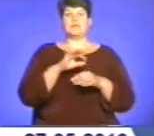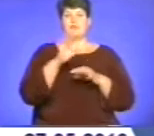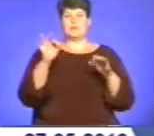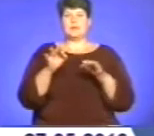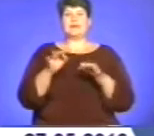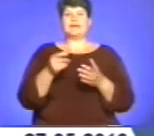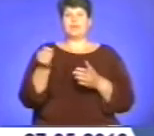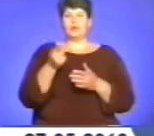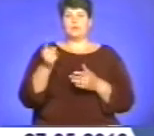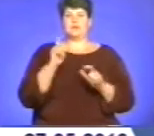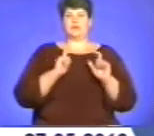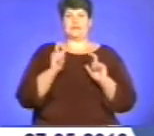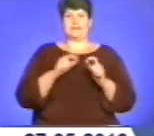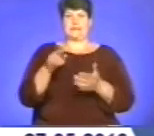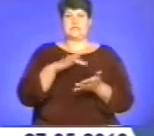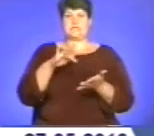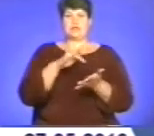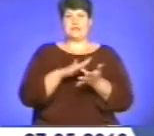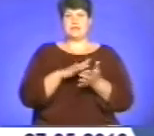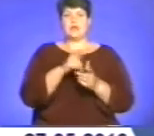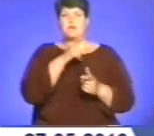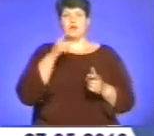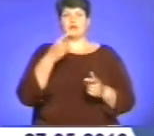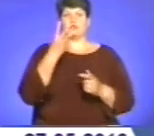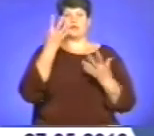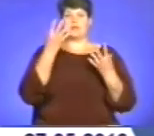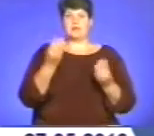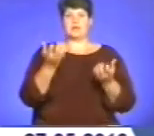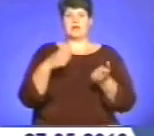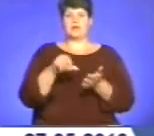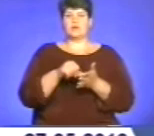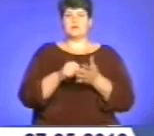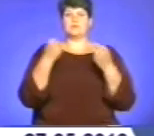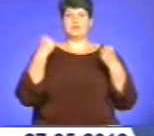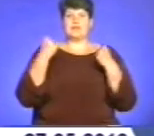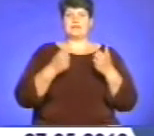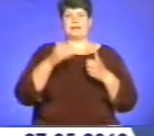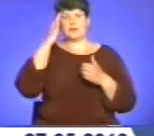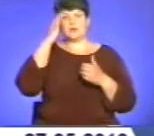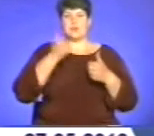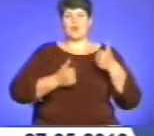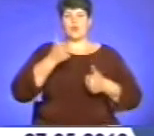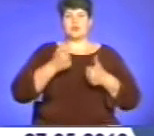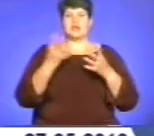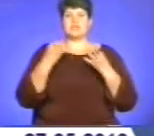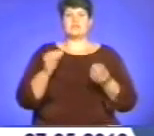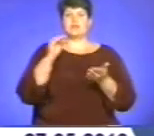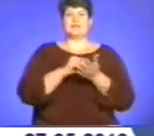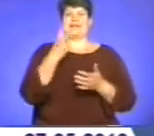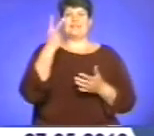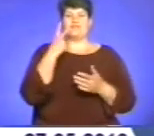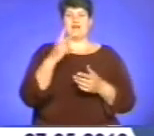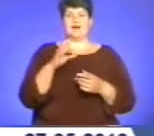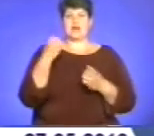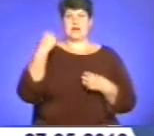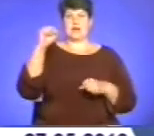студентська столиця». Протягом трьох днів молодь брала участь в інтелектуальних та спортивних конкурсах. А ще встановили два рекорди, які